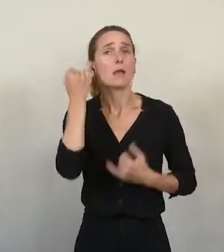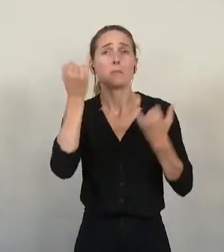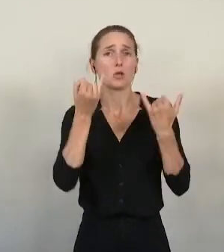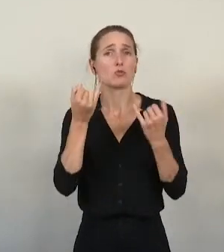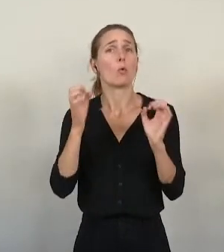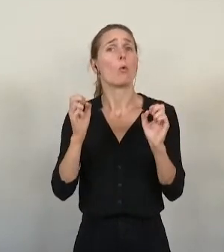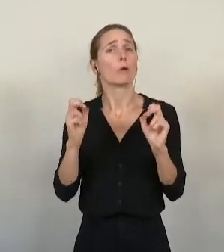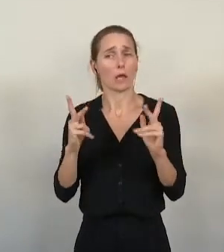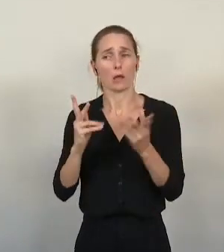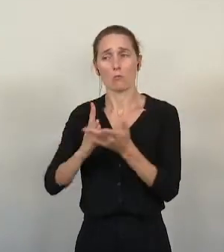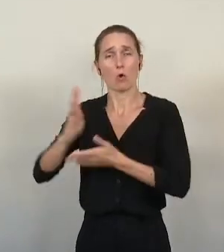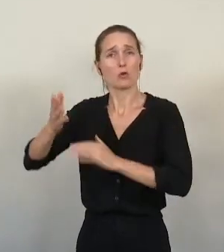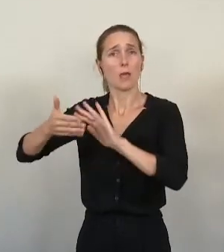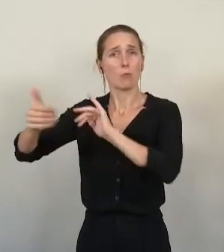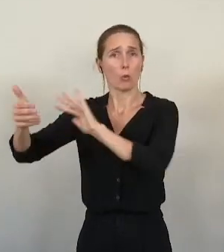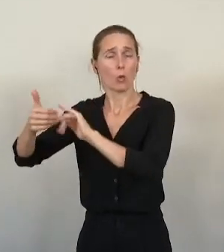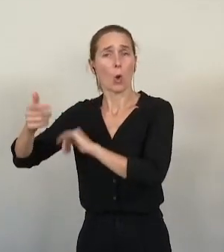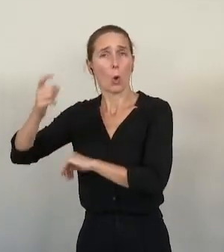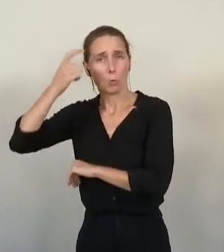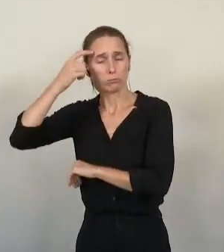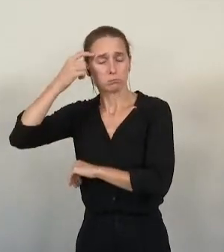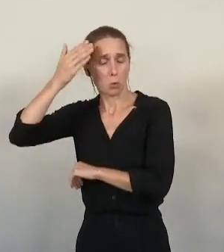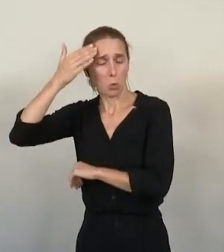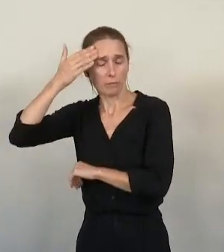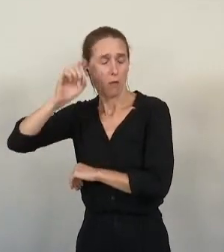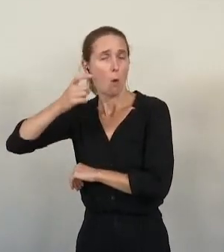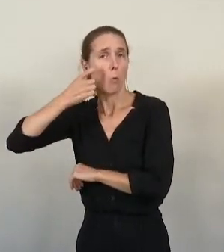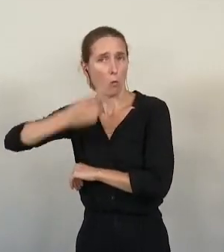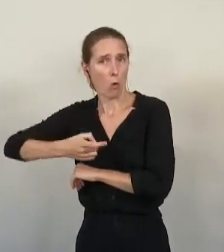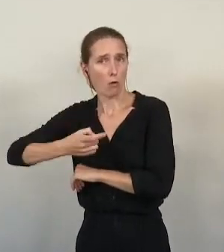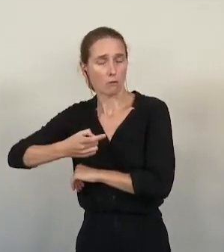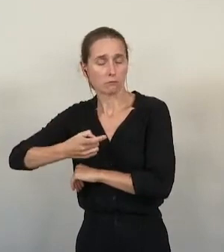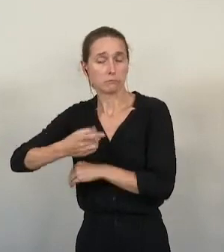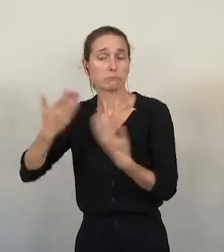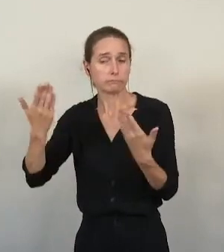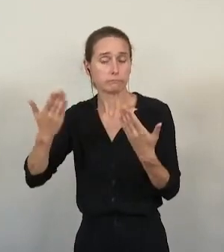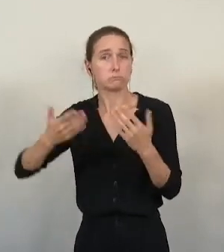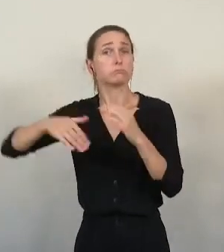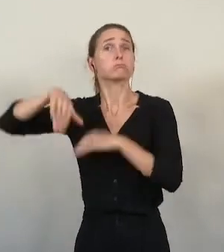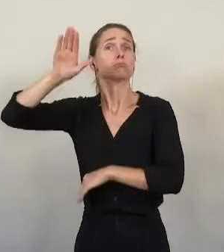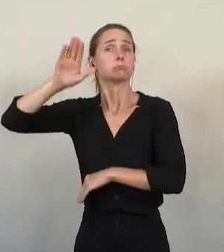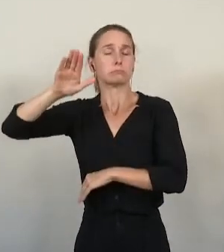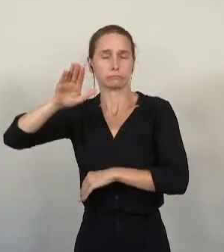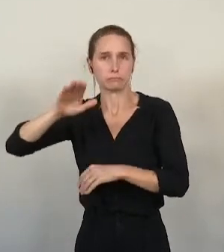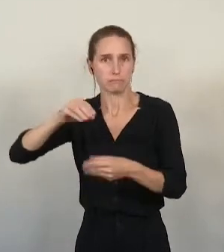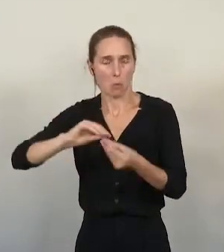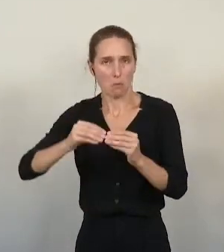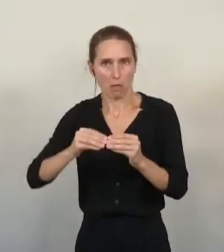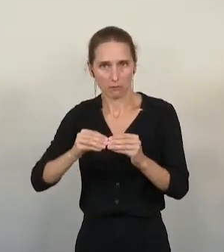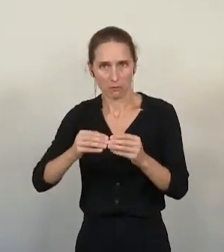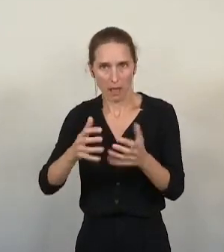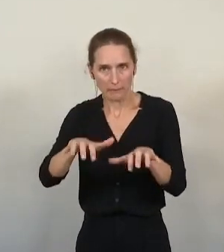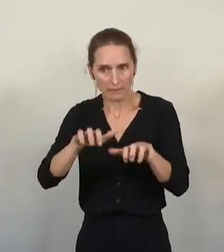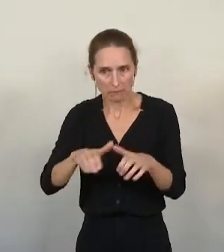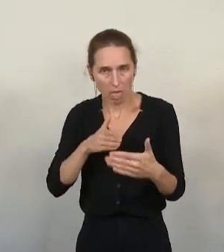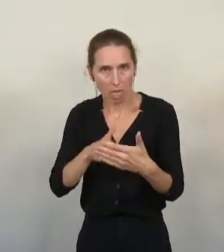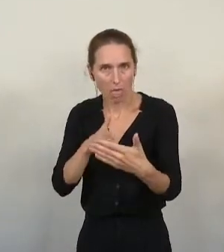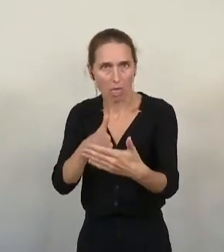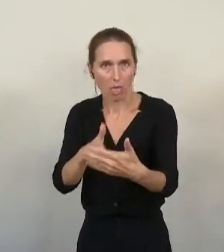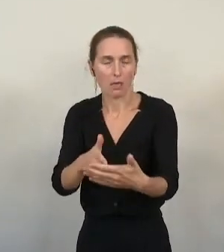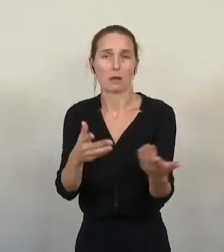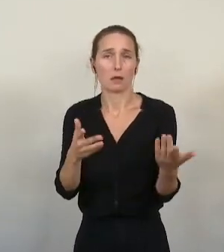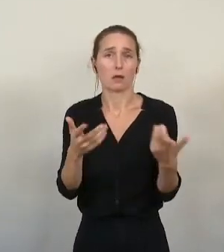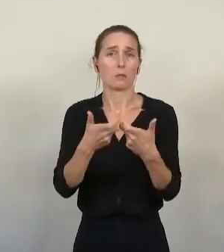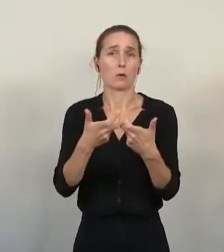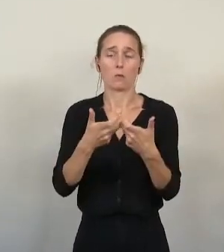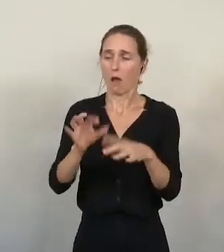Murmure, ils seront alors confrontés au problème de la lourdeur administrative. Entre accompagnement, aide à